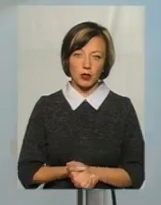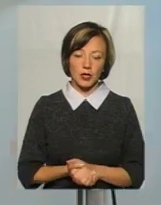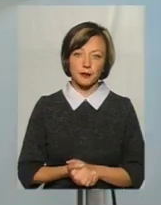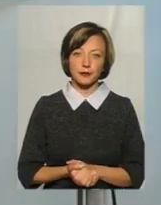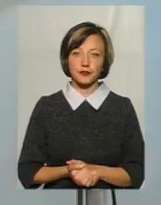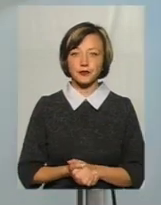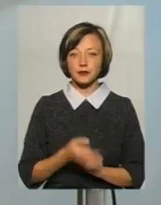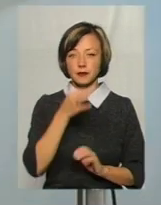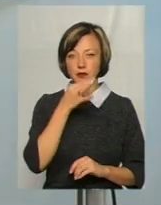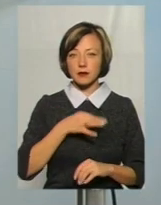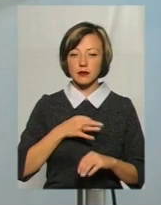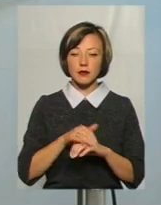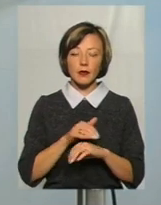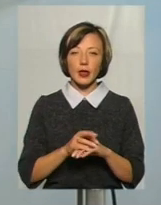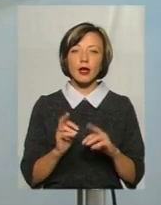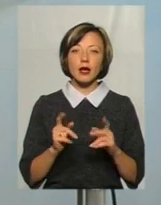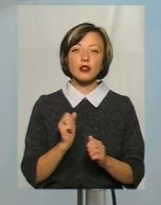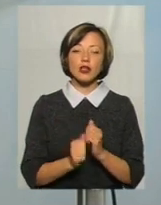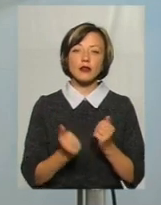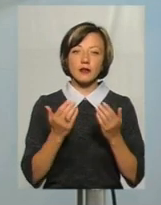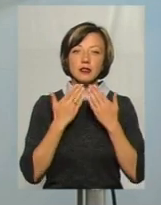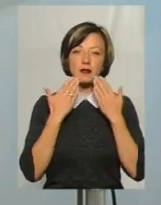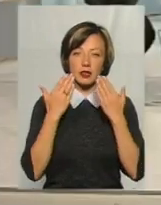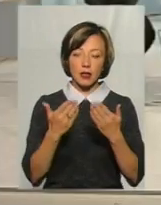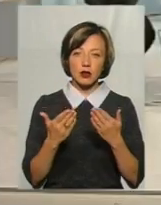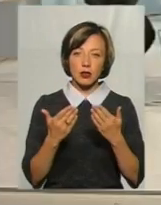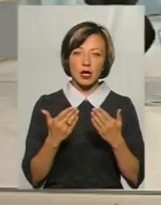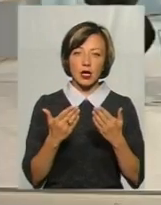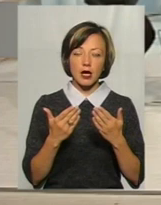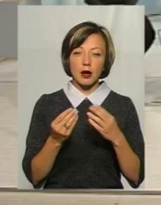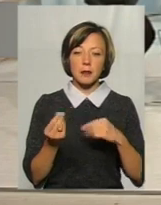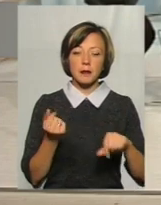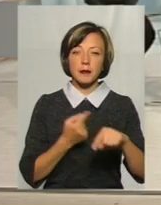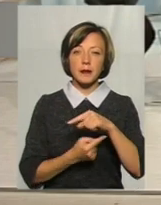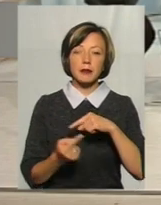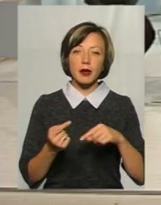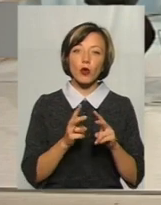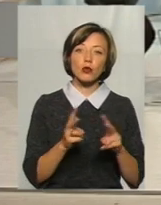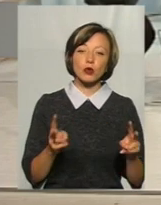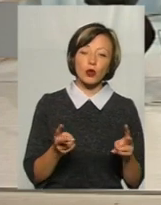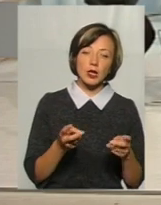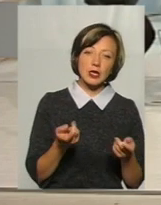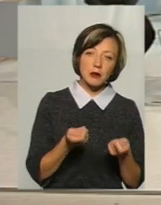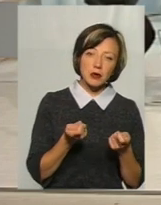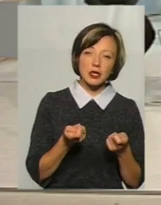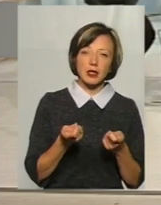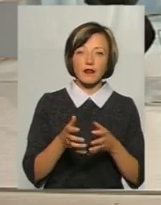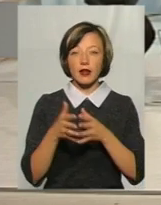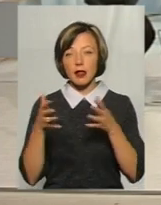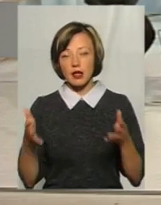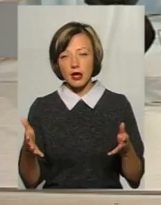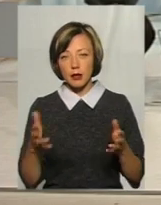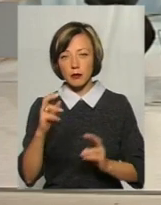Скажіть, будь ласка, як часто до вас звертаються саме підприємці? І хто це? Це дрібні підприємці, це великі